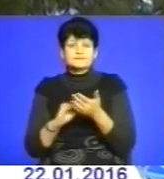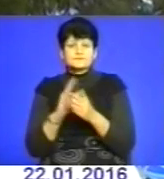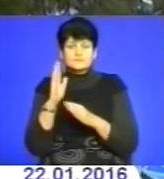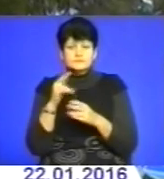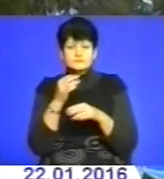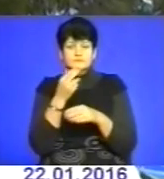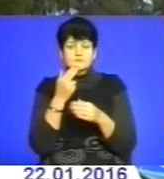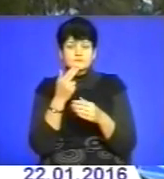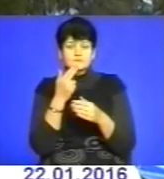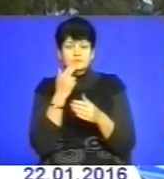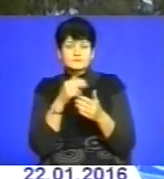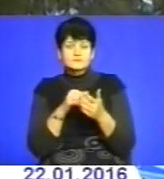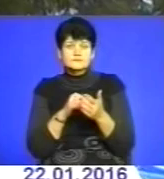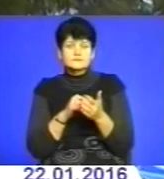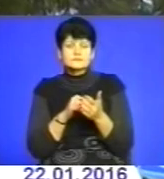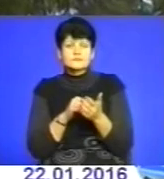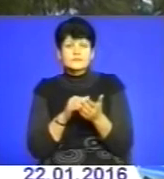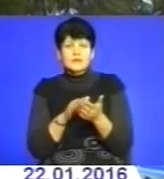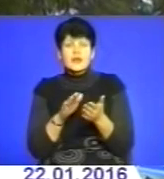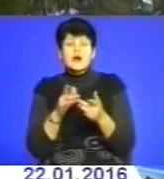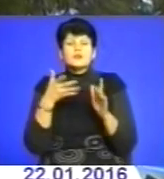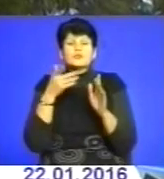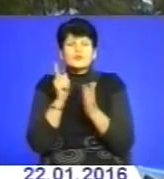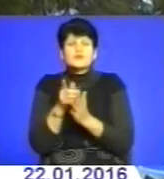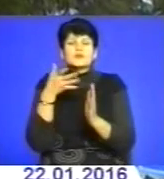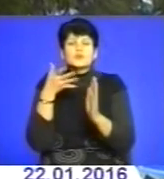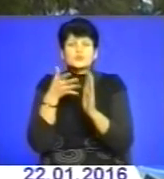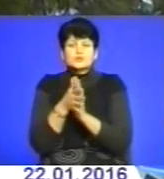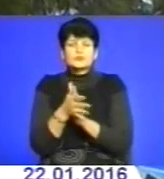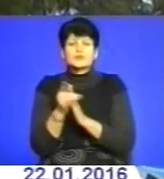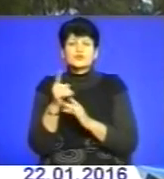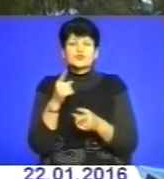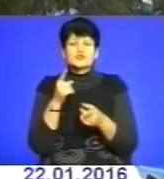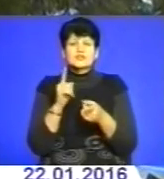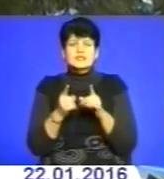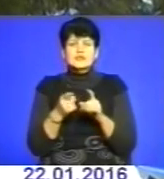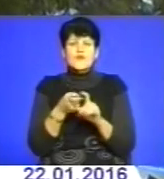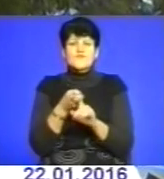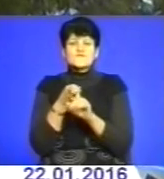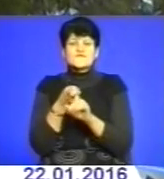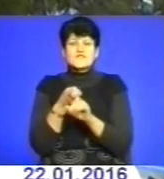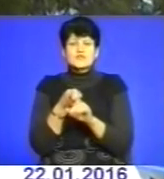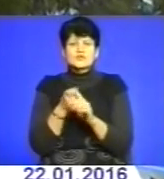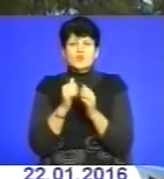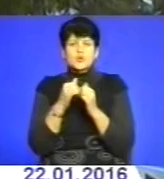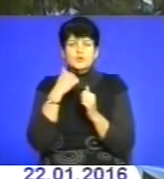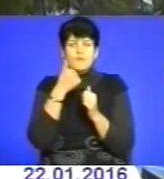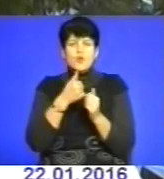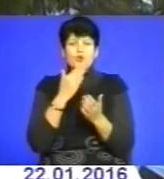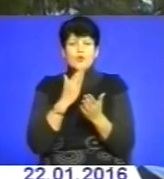Але повинні всі усвідомлювати, що дійсно віруси з кожним роком стають такими